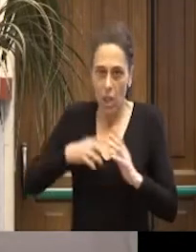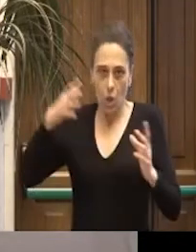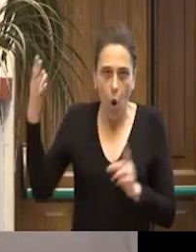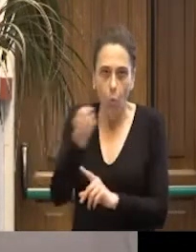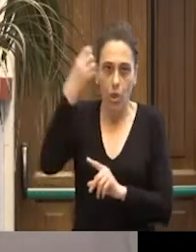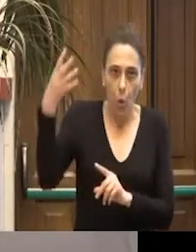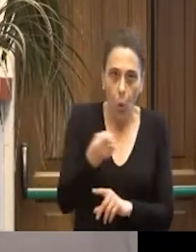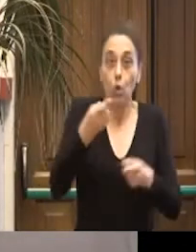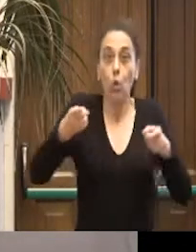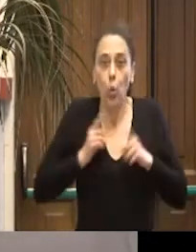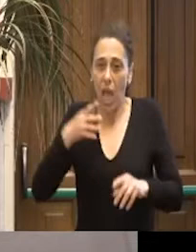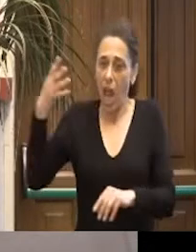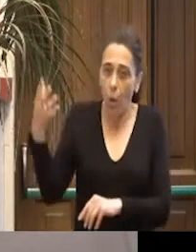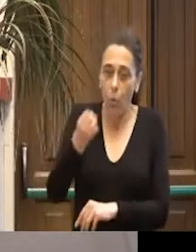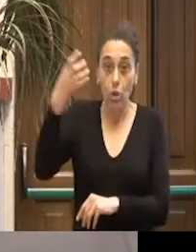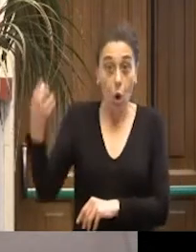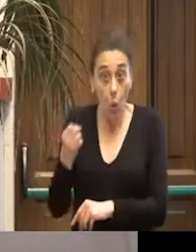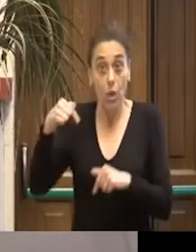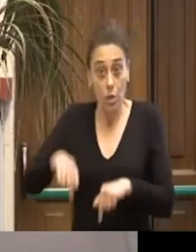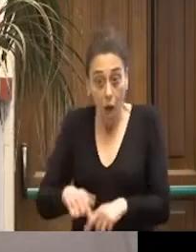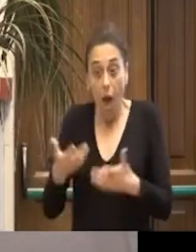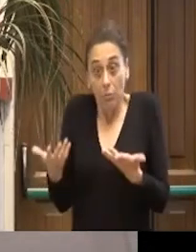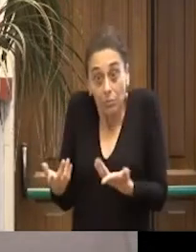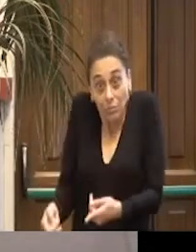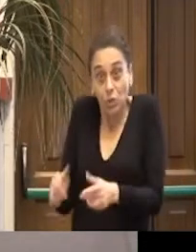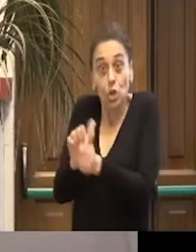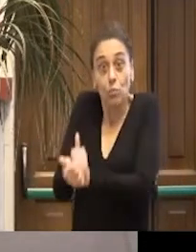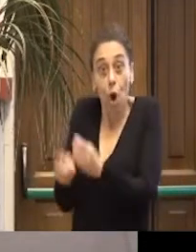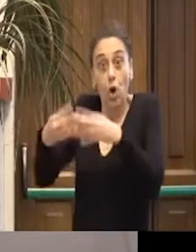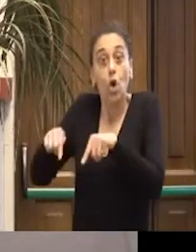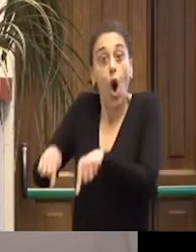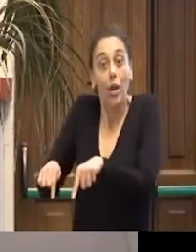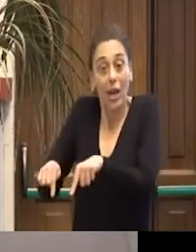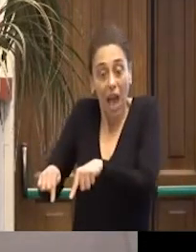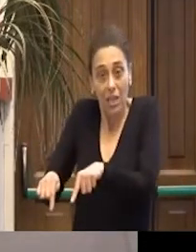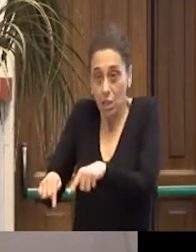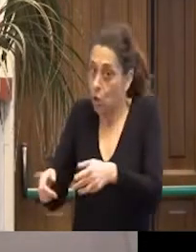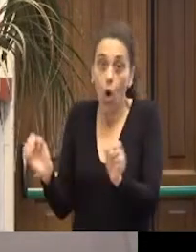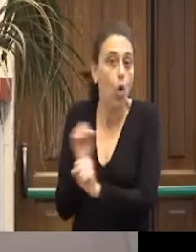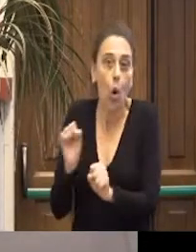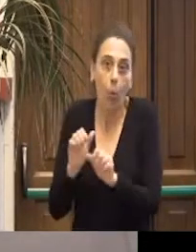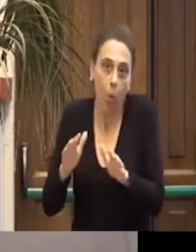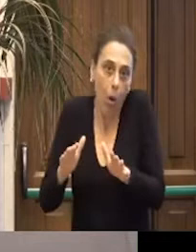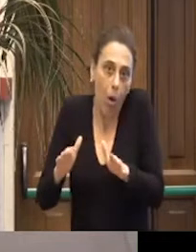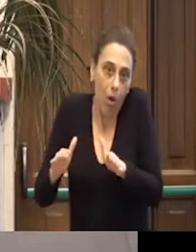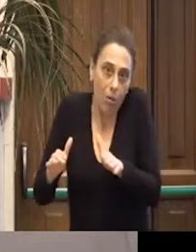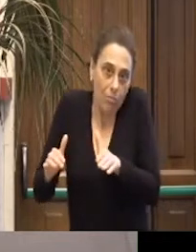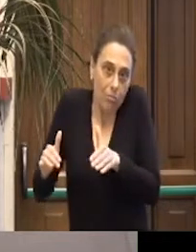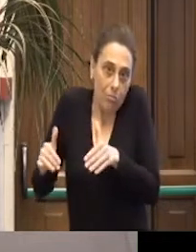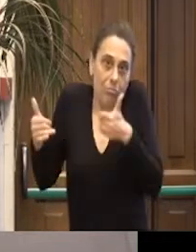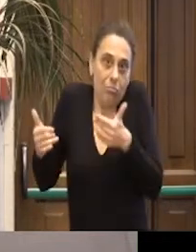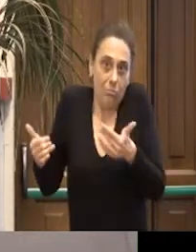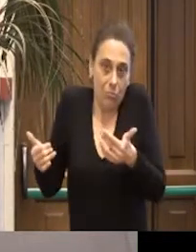delle tutele, alle quali un'organizzazione dello sport per tutte e per tutti come la UISP non si può assolutamente